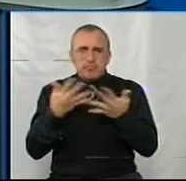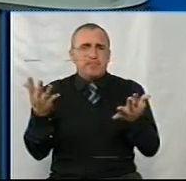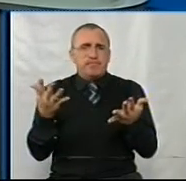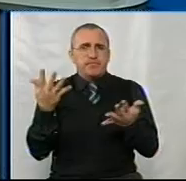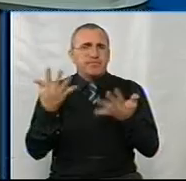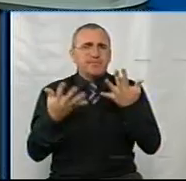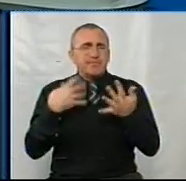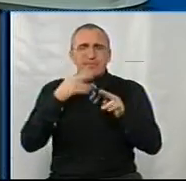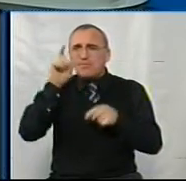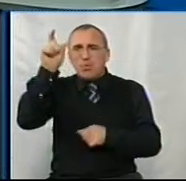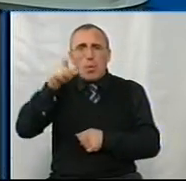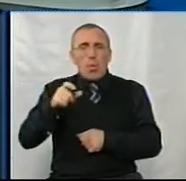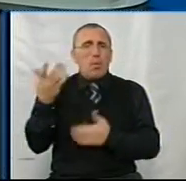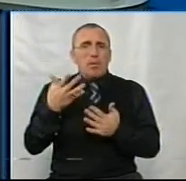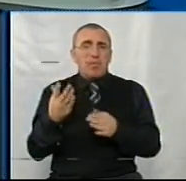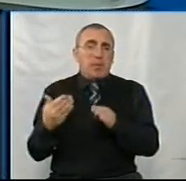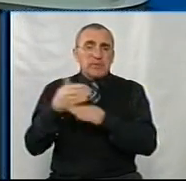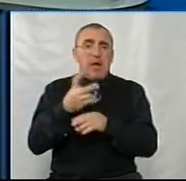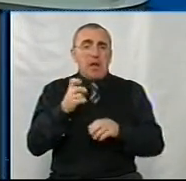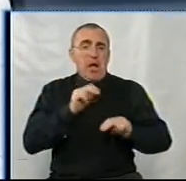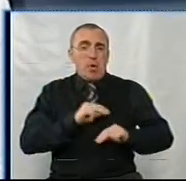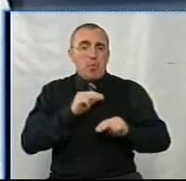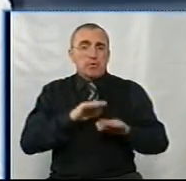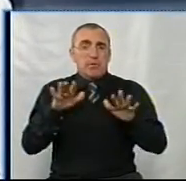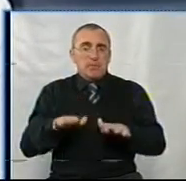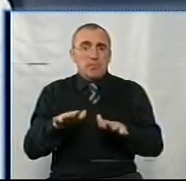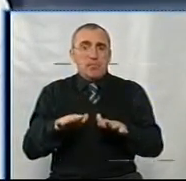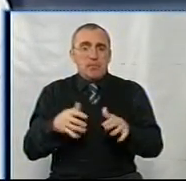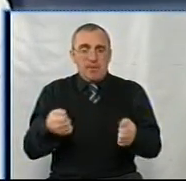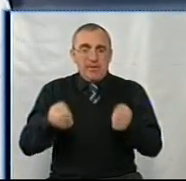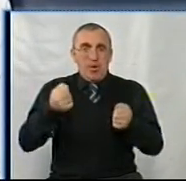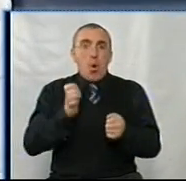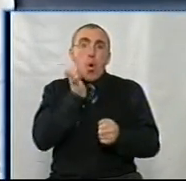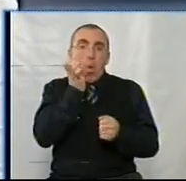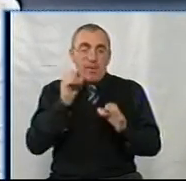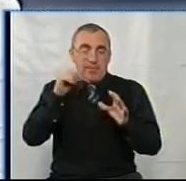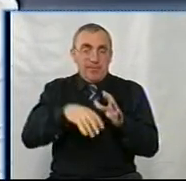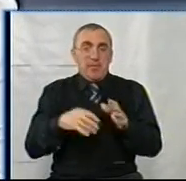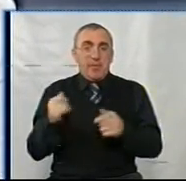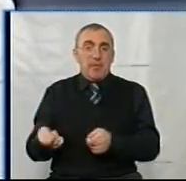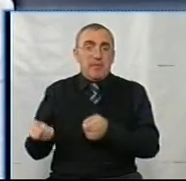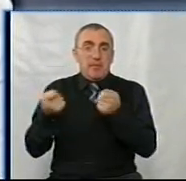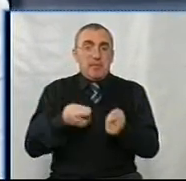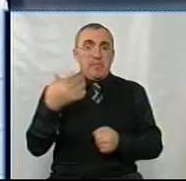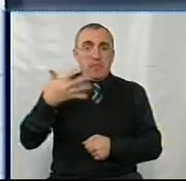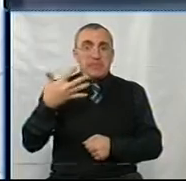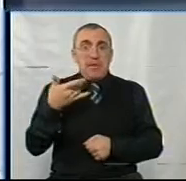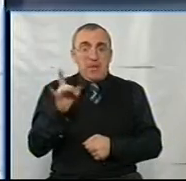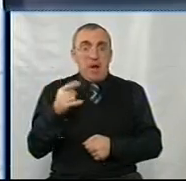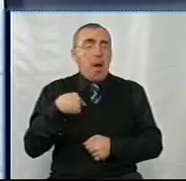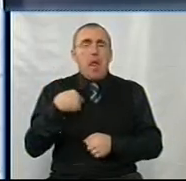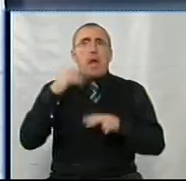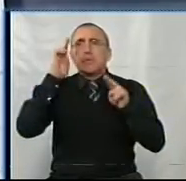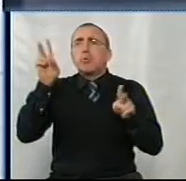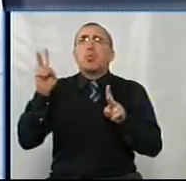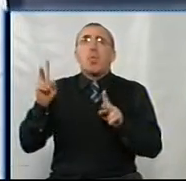Навіть я не знаю людина, яка прийшла на робоче місце, принесла торбочку горіхів і принесла 50 гривень, а я не